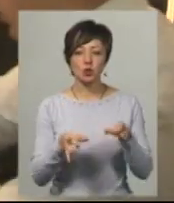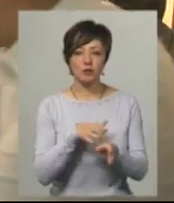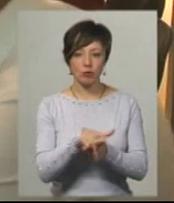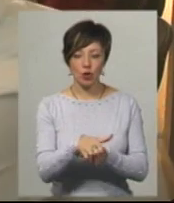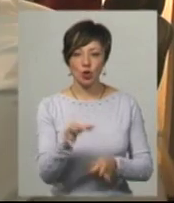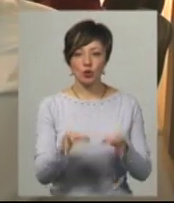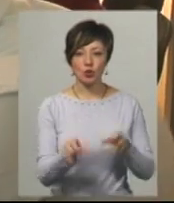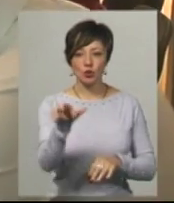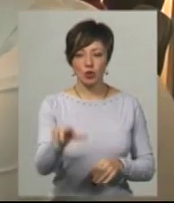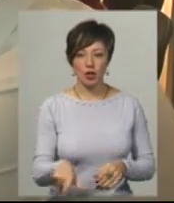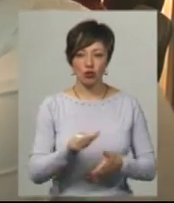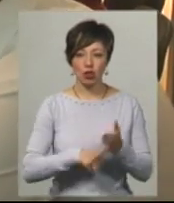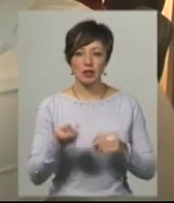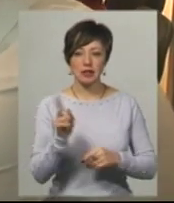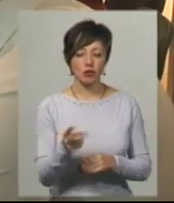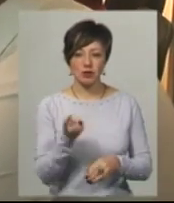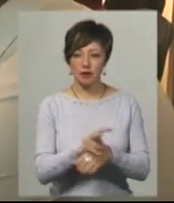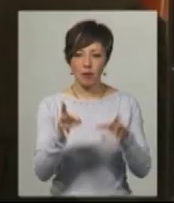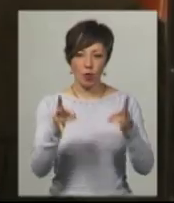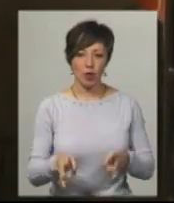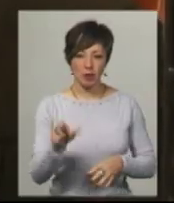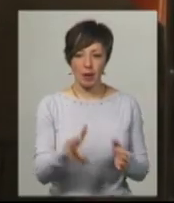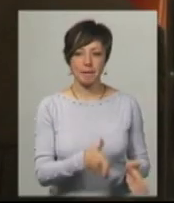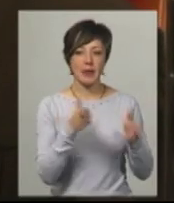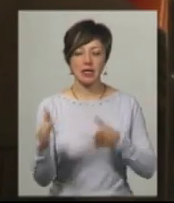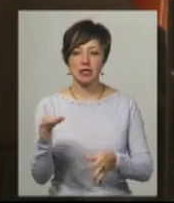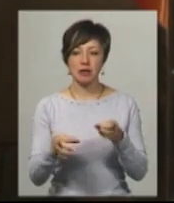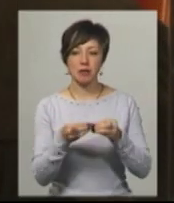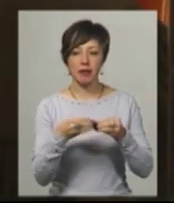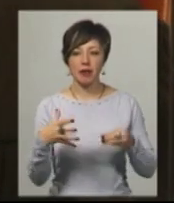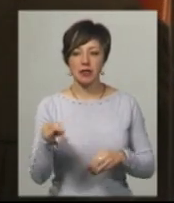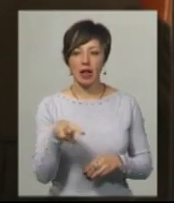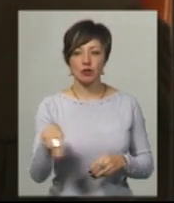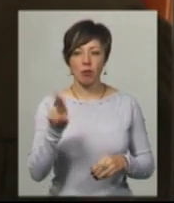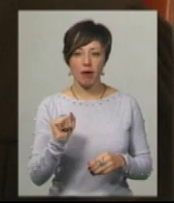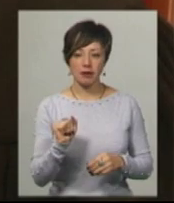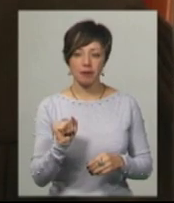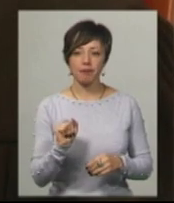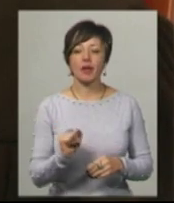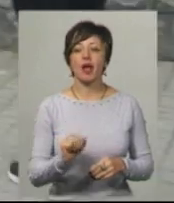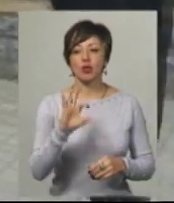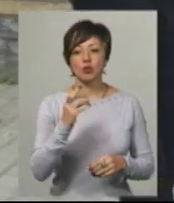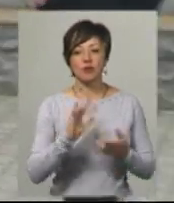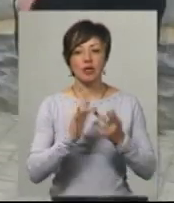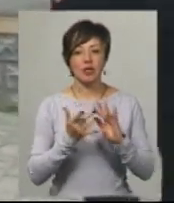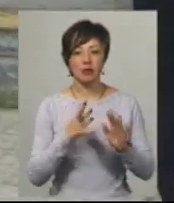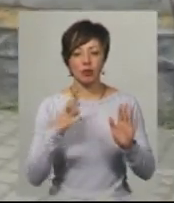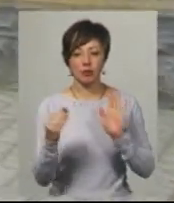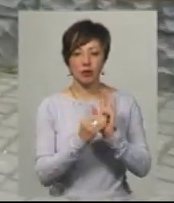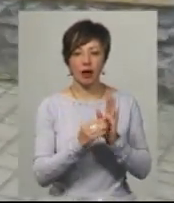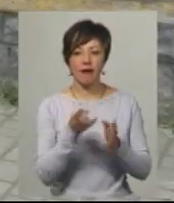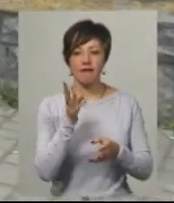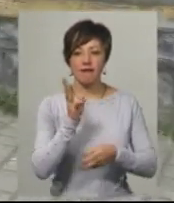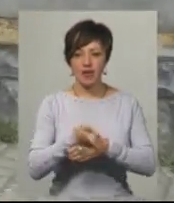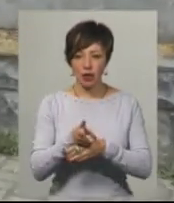Суддя Олег Трембач через те, що не з'явився потерпілий, переніс засідання на 15 листопада. Нагадаю, у соціальній мережі було викладено відео, де